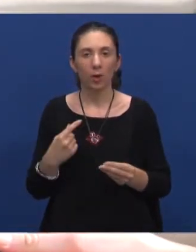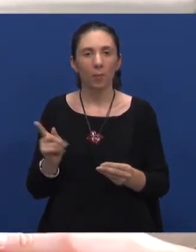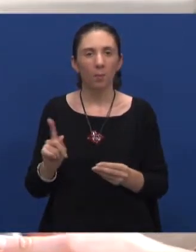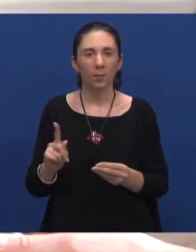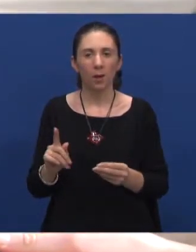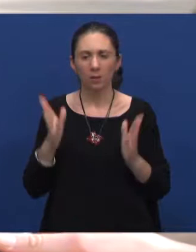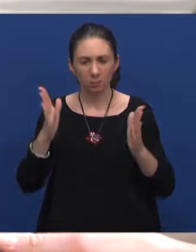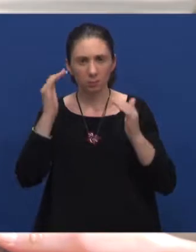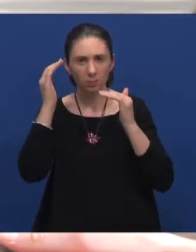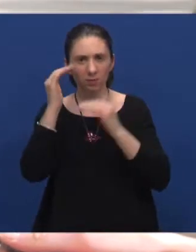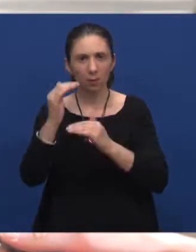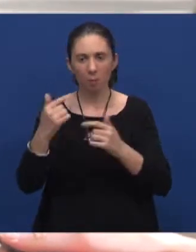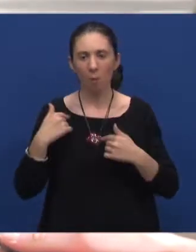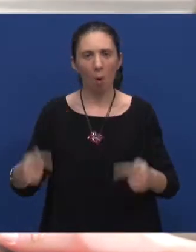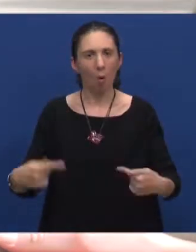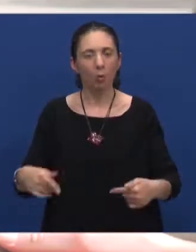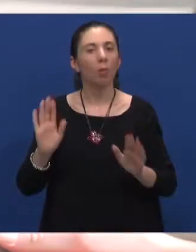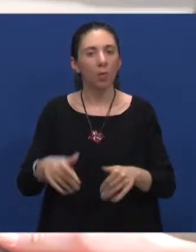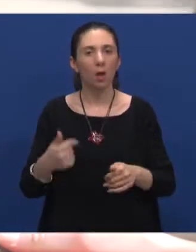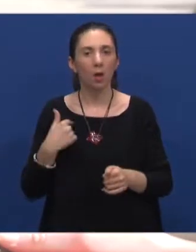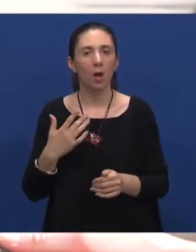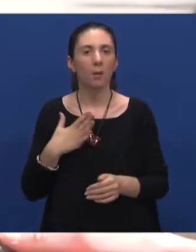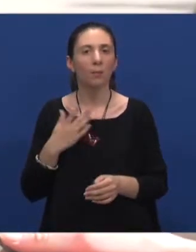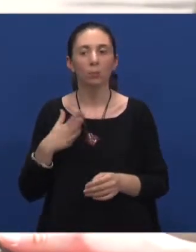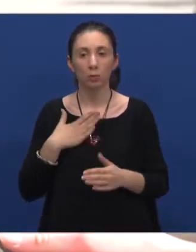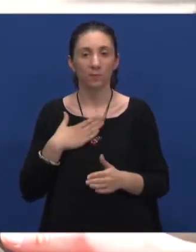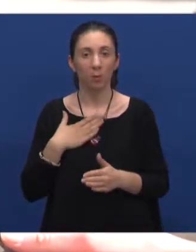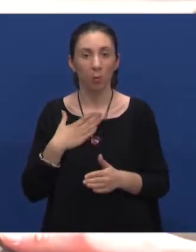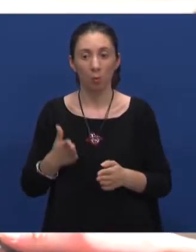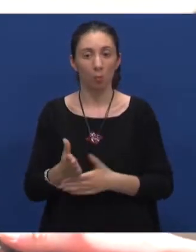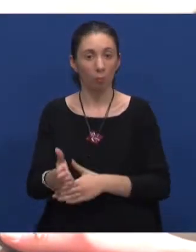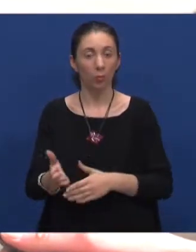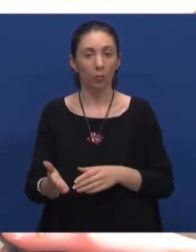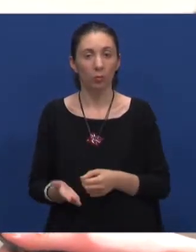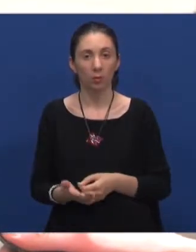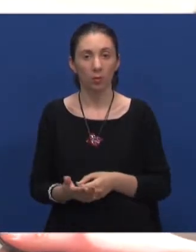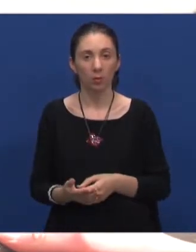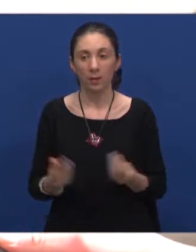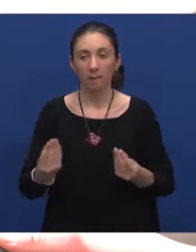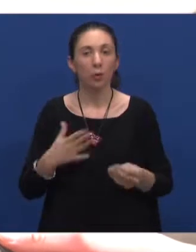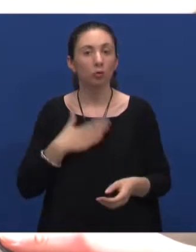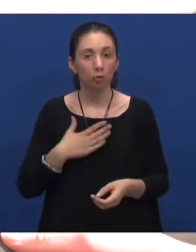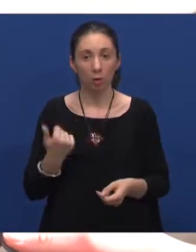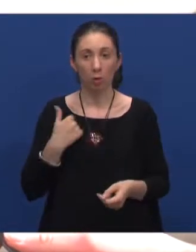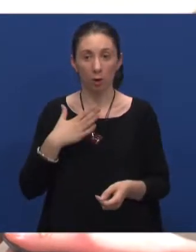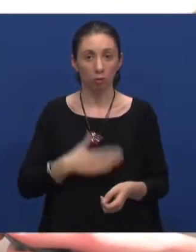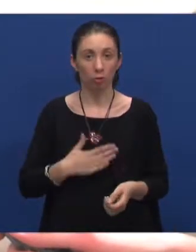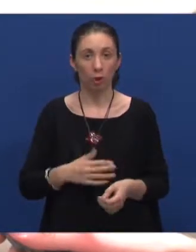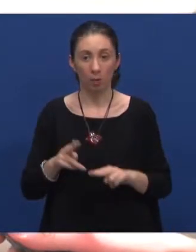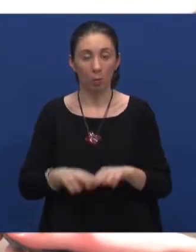fokusirati na moja kolica nego jednostavno imam neki svoj put i neku želju koju želim